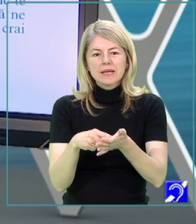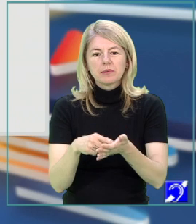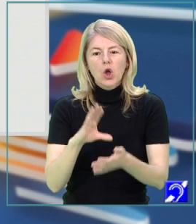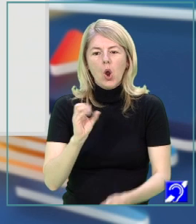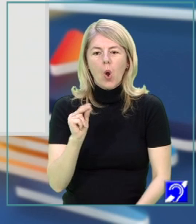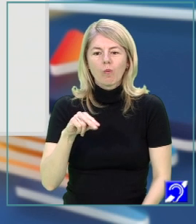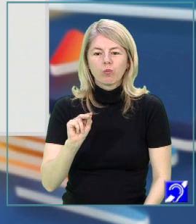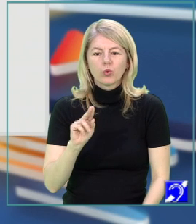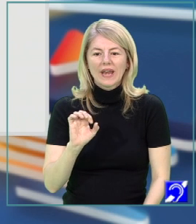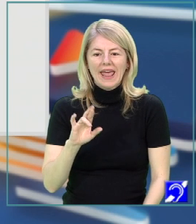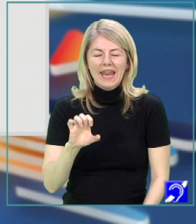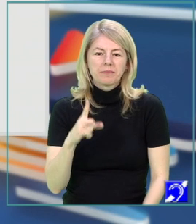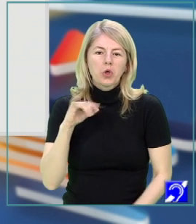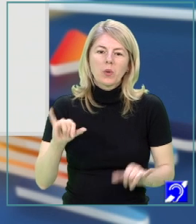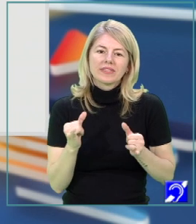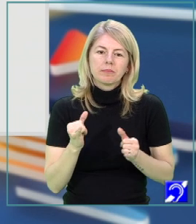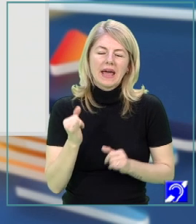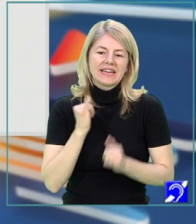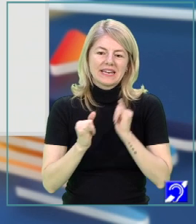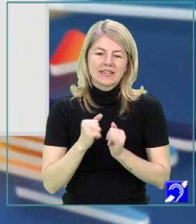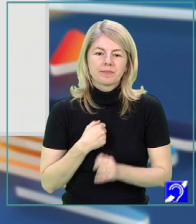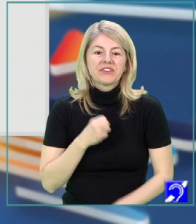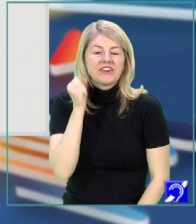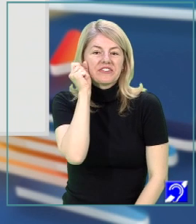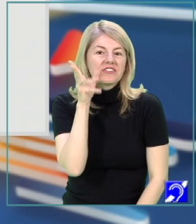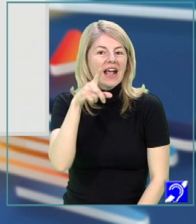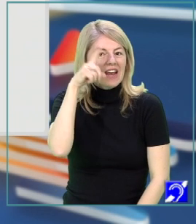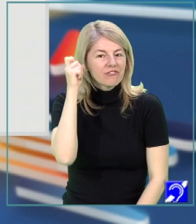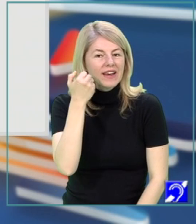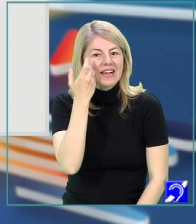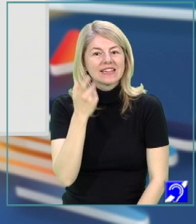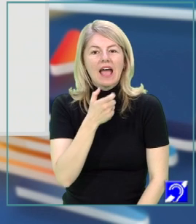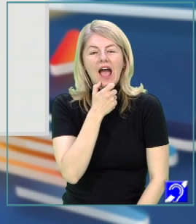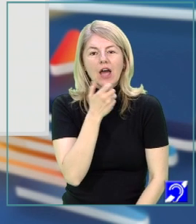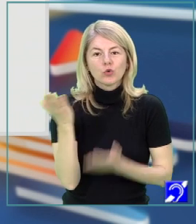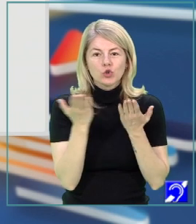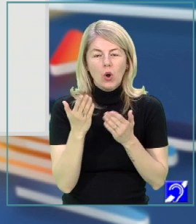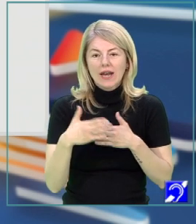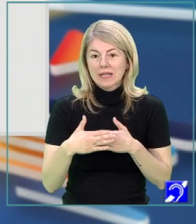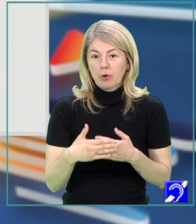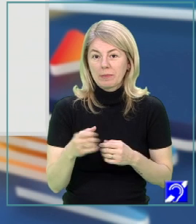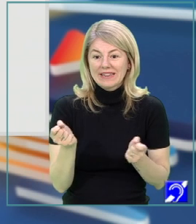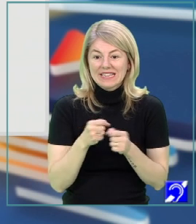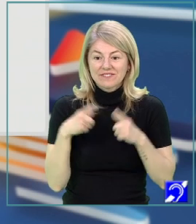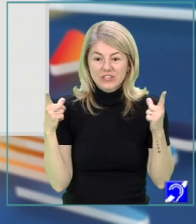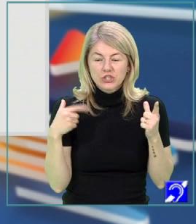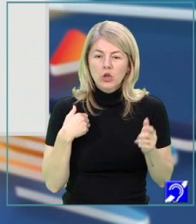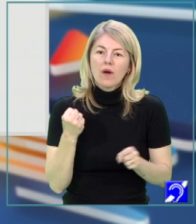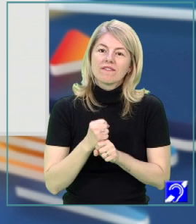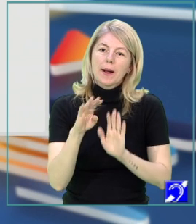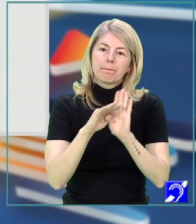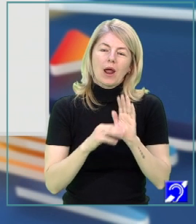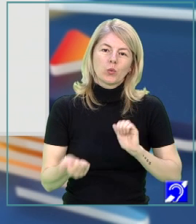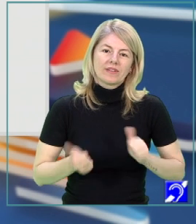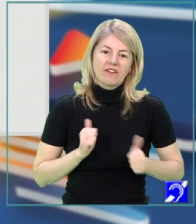astfel de compunere. O întâmplare în grădină. În fiecare vară, când anul școlar se apropie de sfârșit, deja îmi fac planurile de